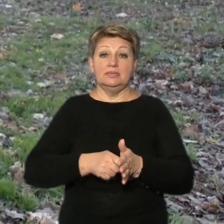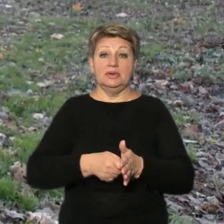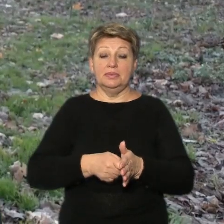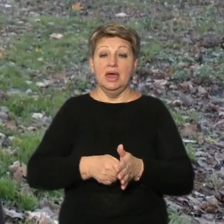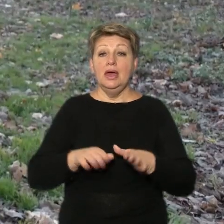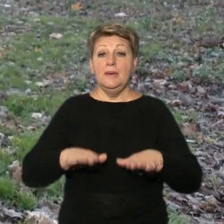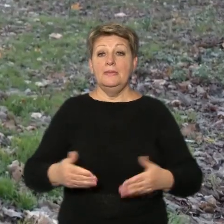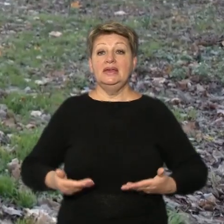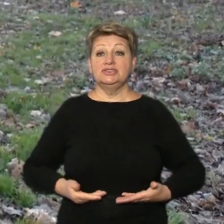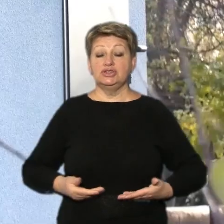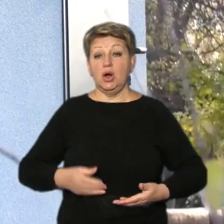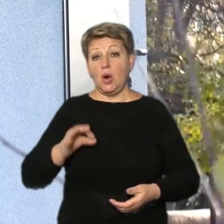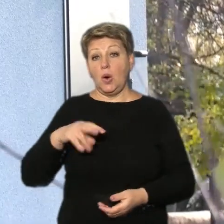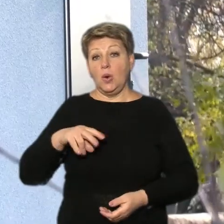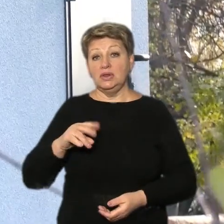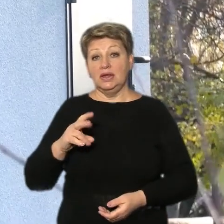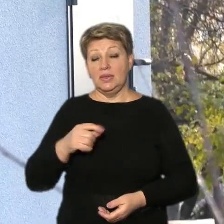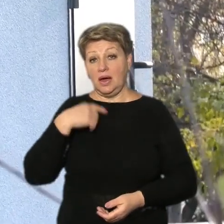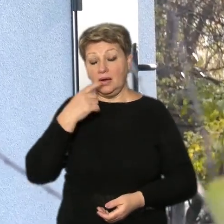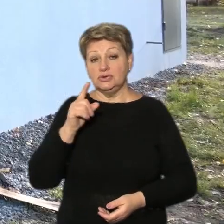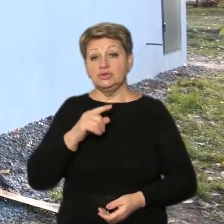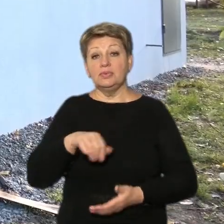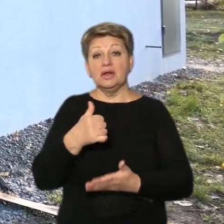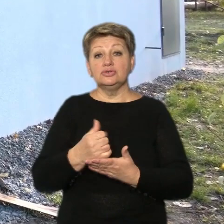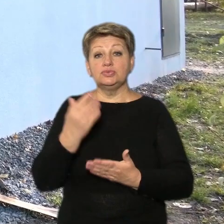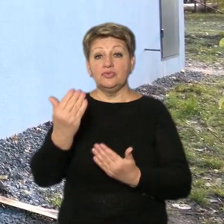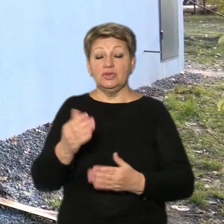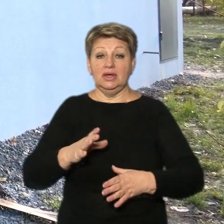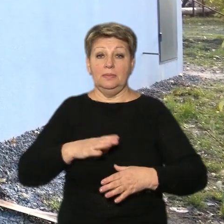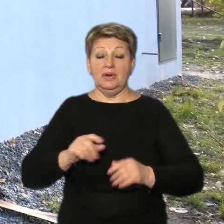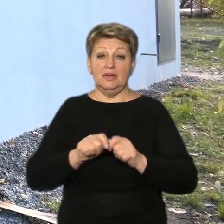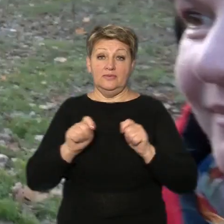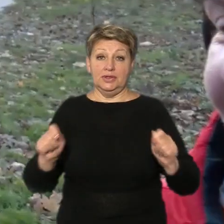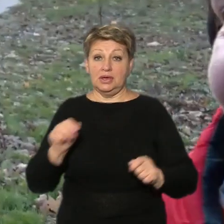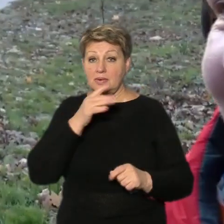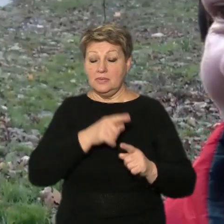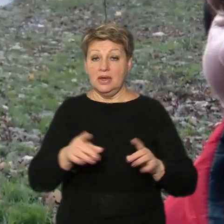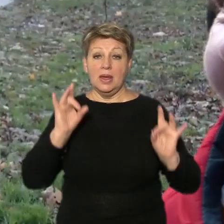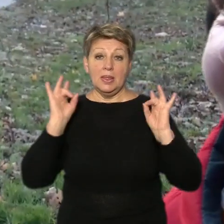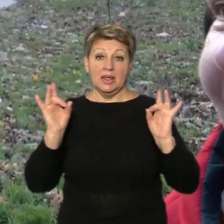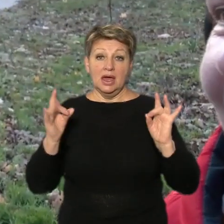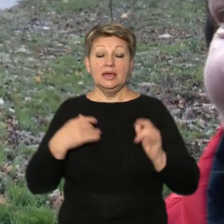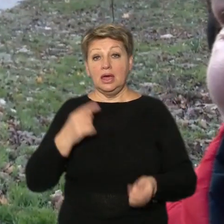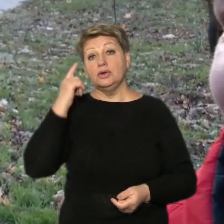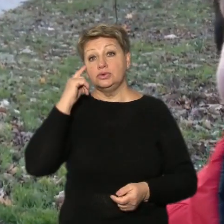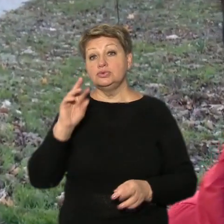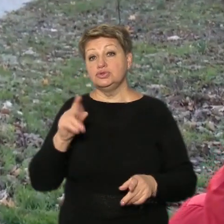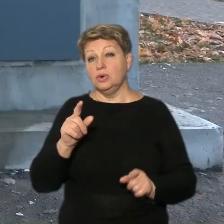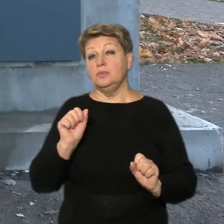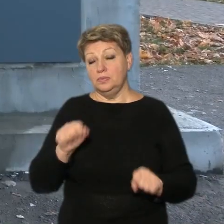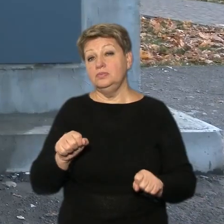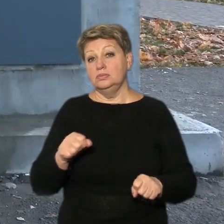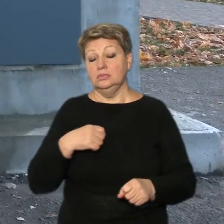Місцева жителька пані Олена каже, головне, щоб вони були відкриті під час тривоги. Я думаю, ми скористалися б цим